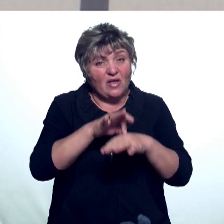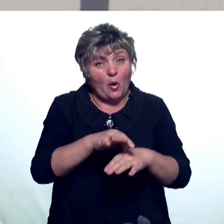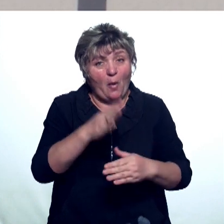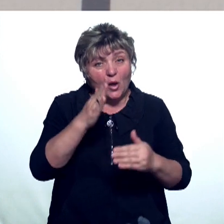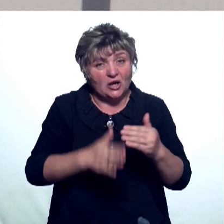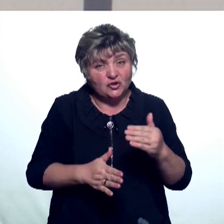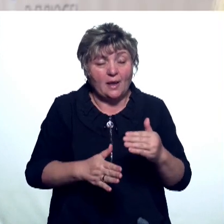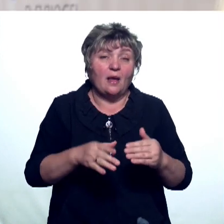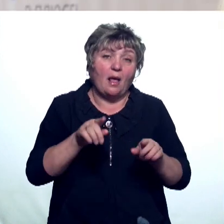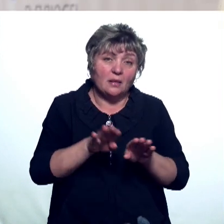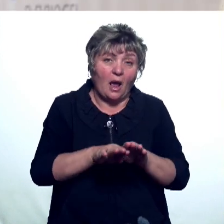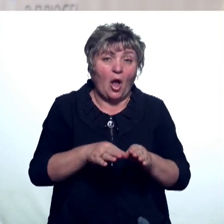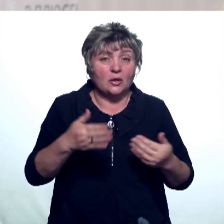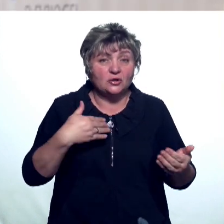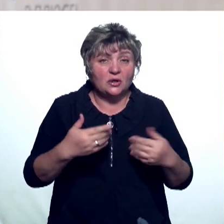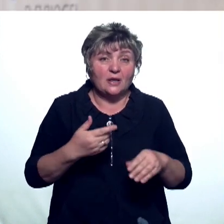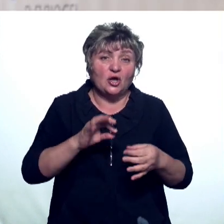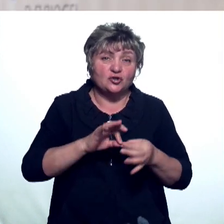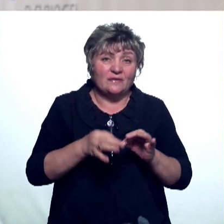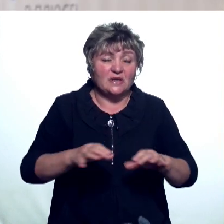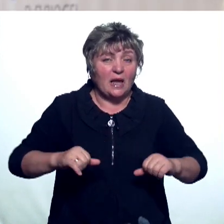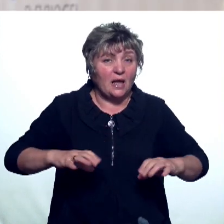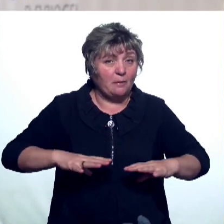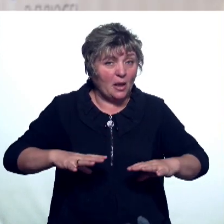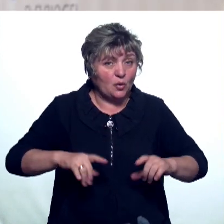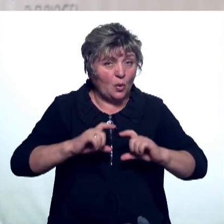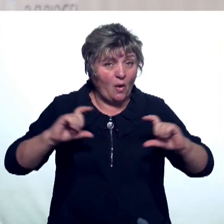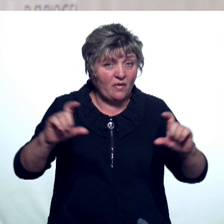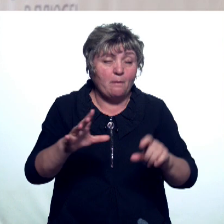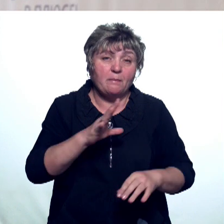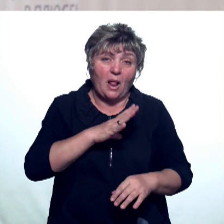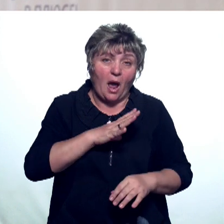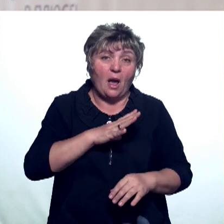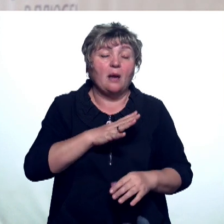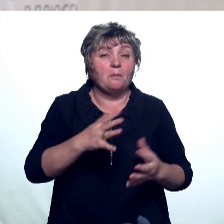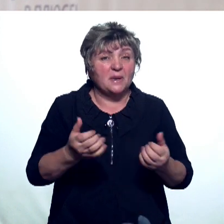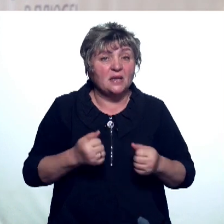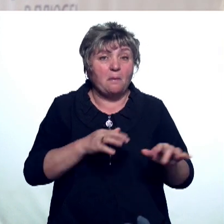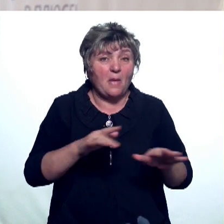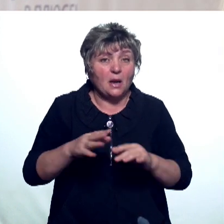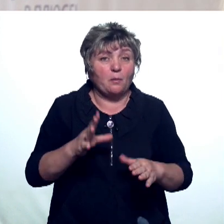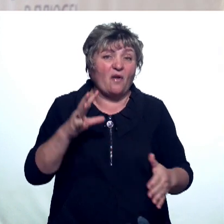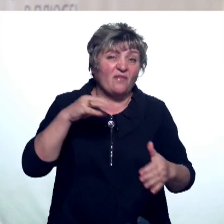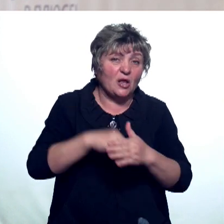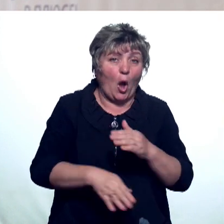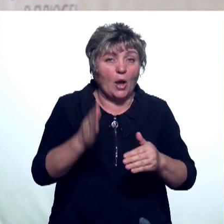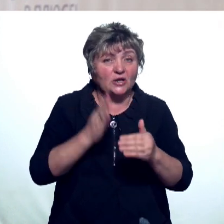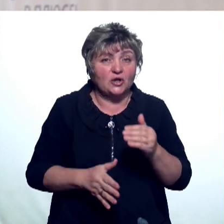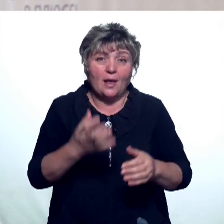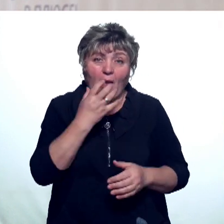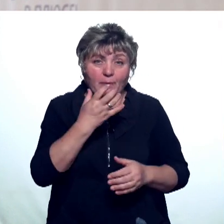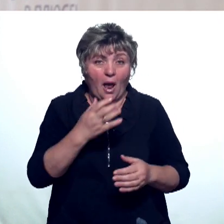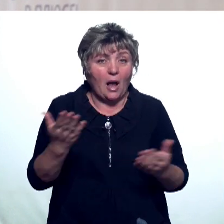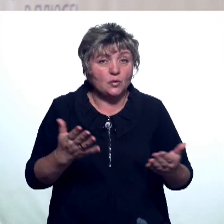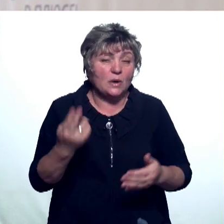ограничения. Так в отношении как раз Ижевского ипподрома были предприняты меры по введению ограничения ресурса тепла,